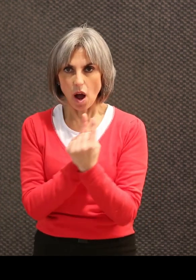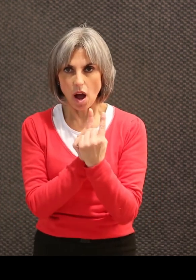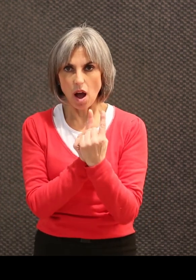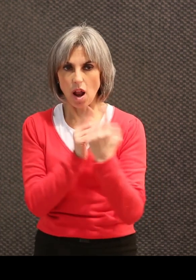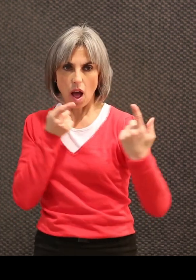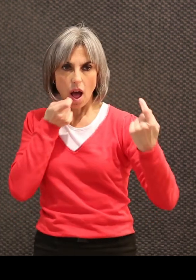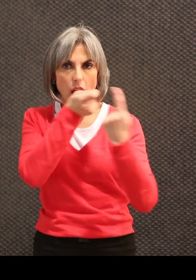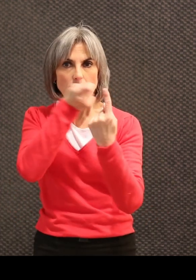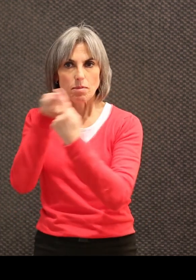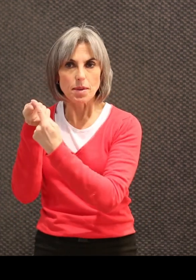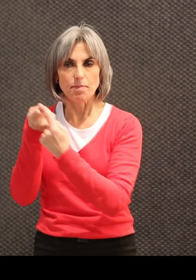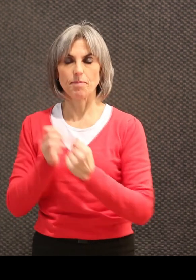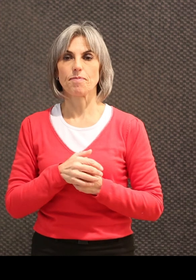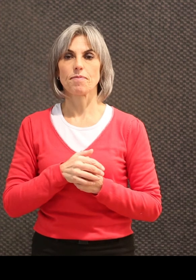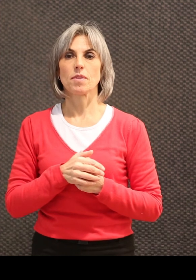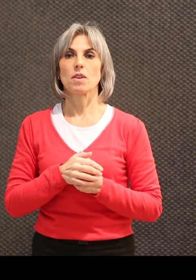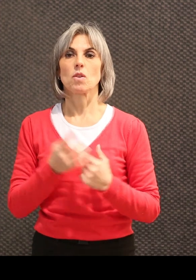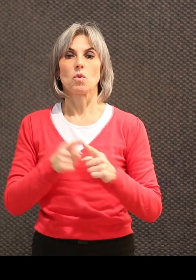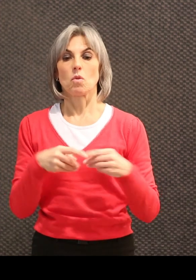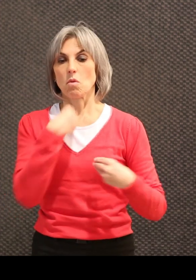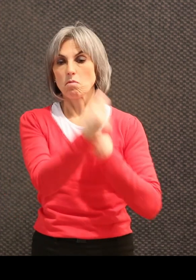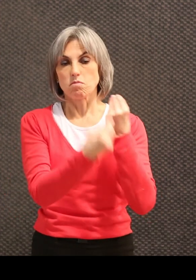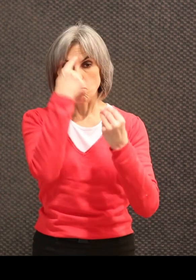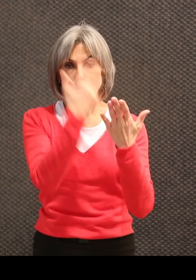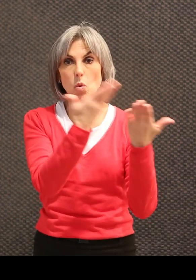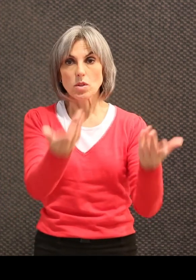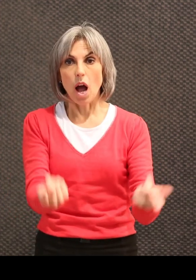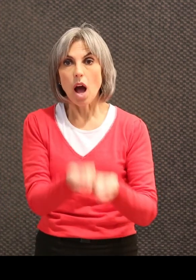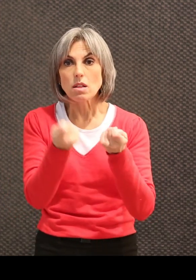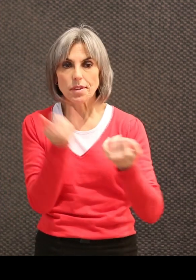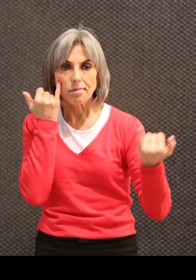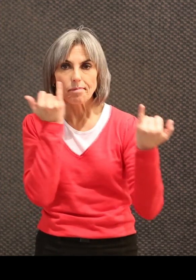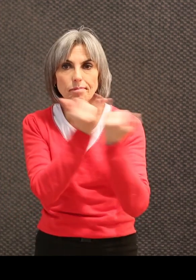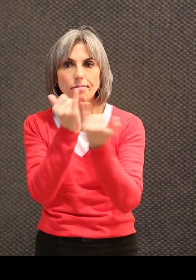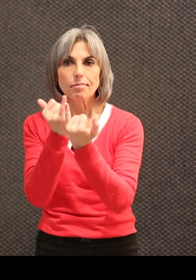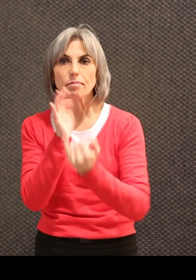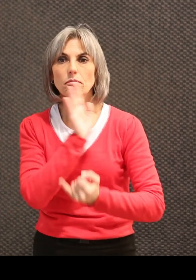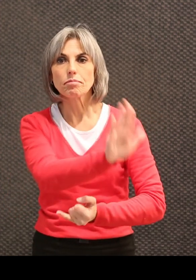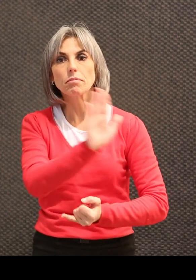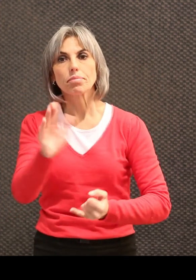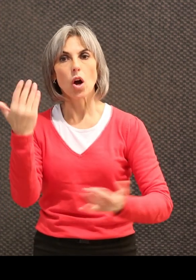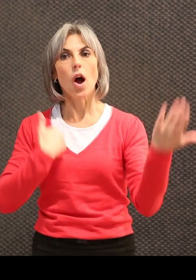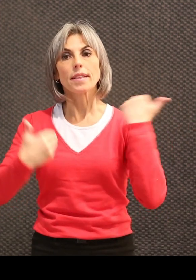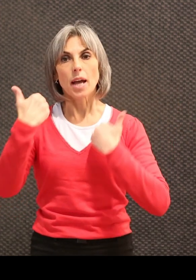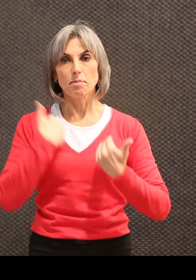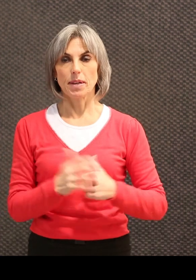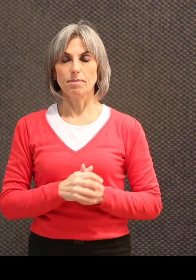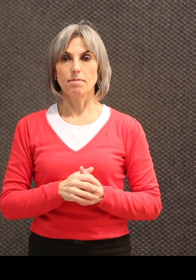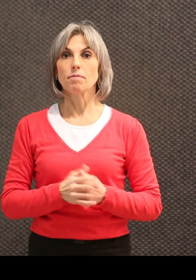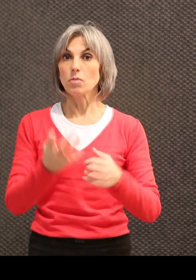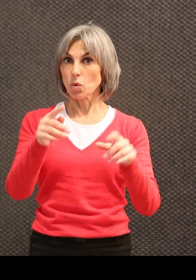adaptés à chacune des personnes, des activités liées à leur handicap d'une part,